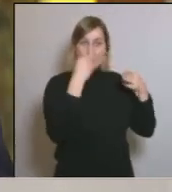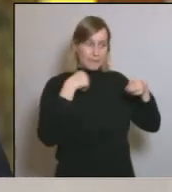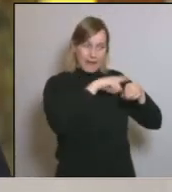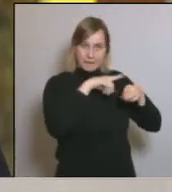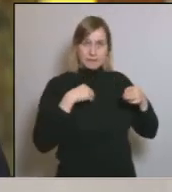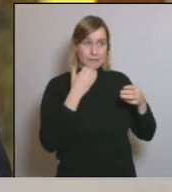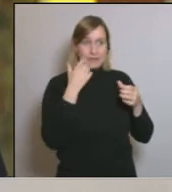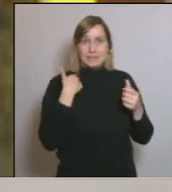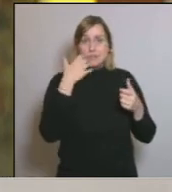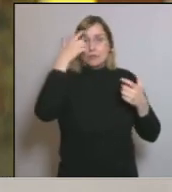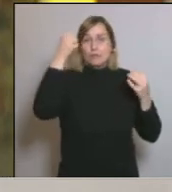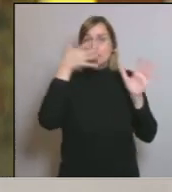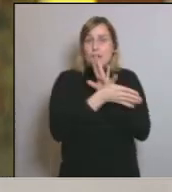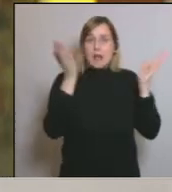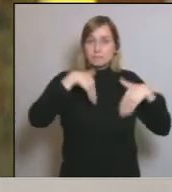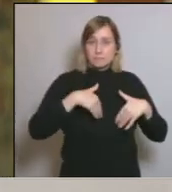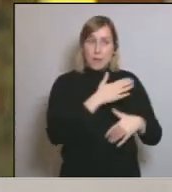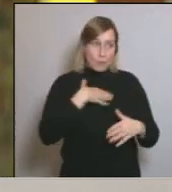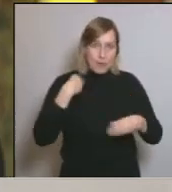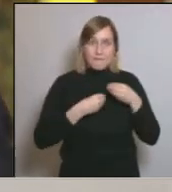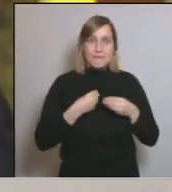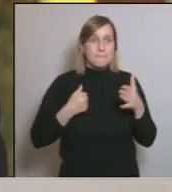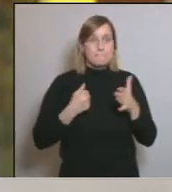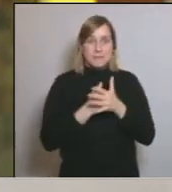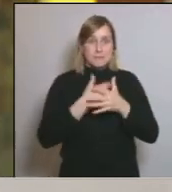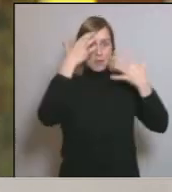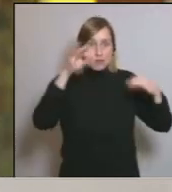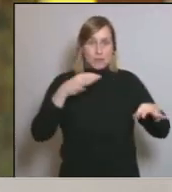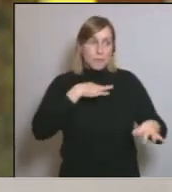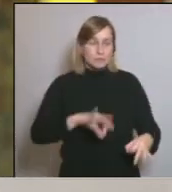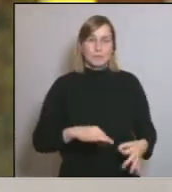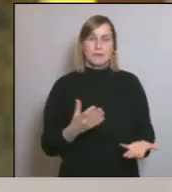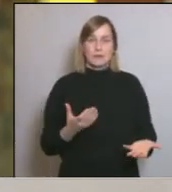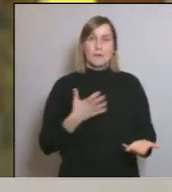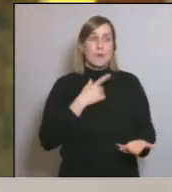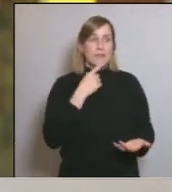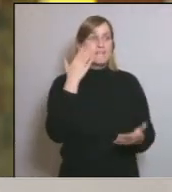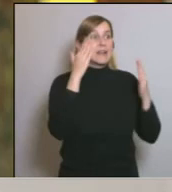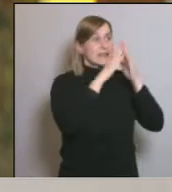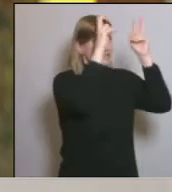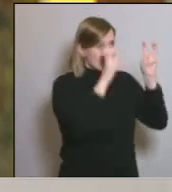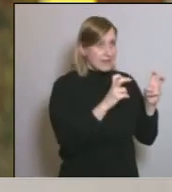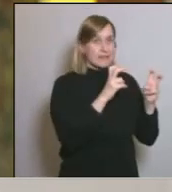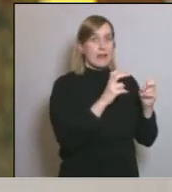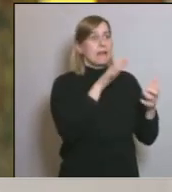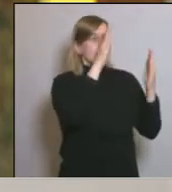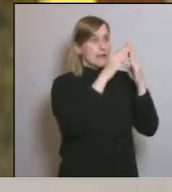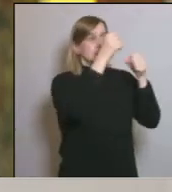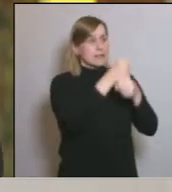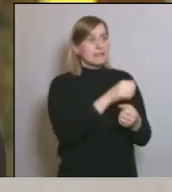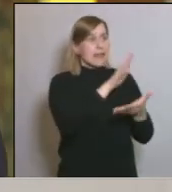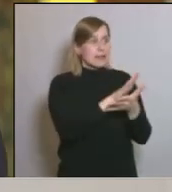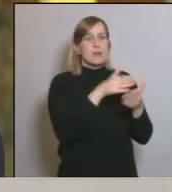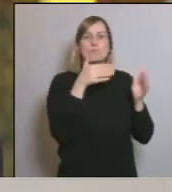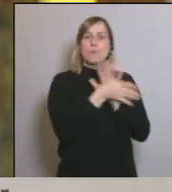és de sentit comú. I volem fer les coses amb tot el màxim sentit comú. Què vol dir? Queda't a casa, queda't tranquil perquè pel teu futur